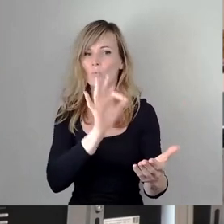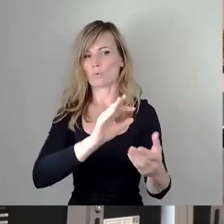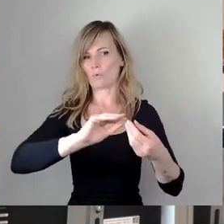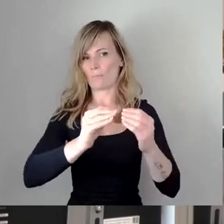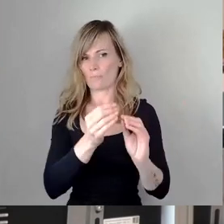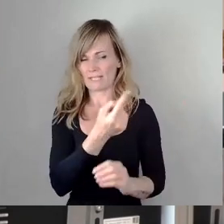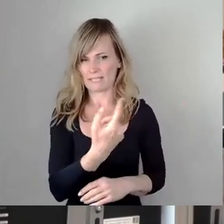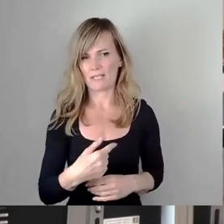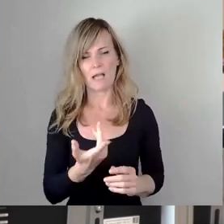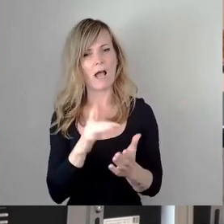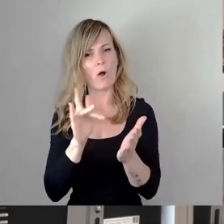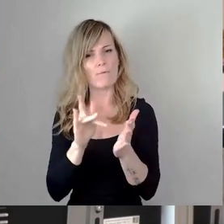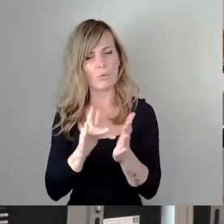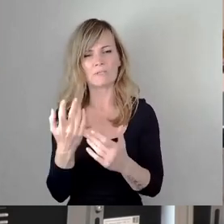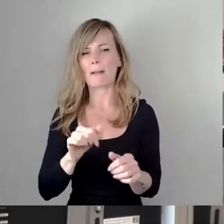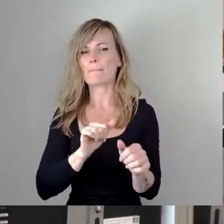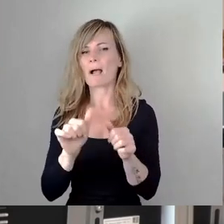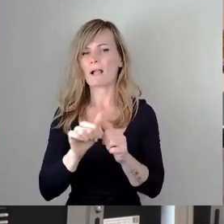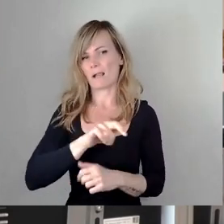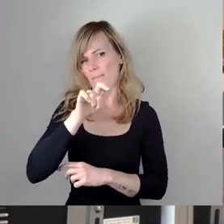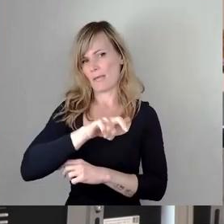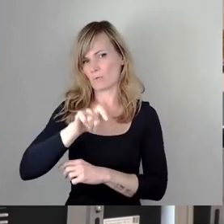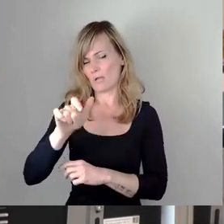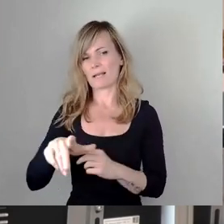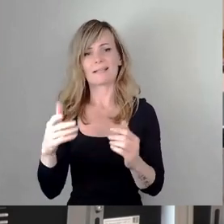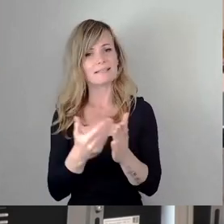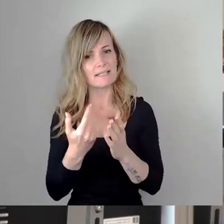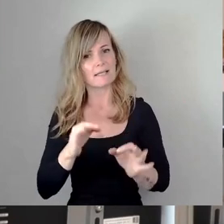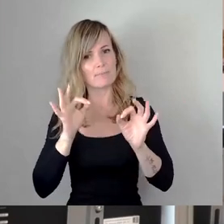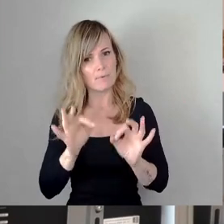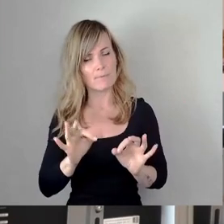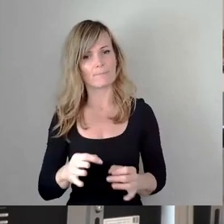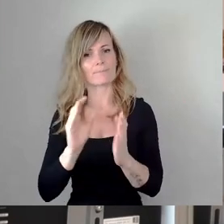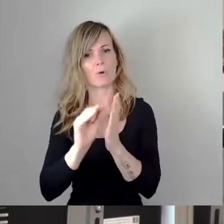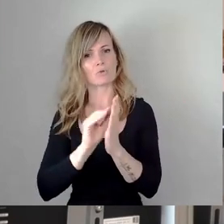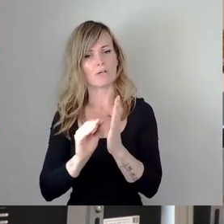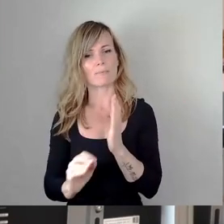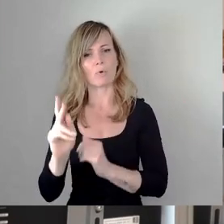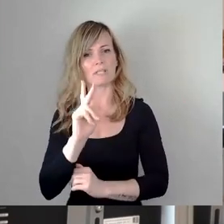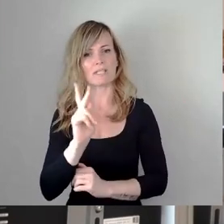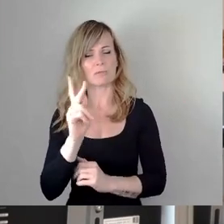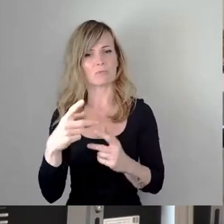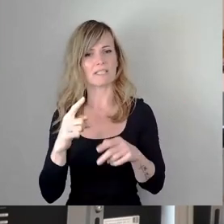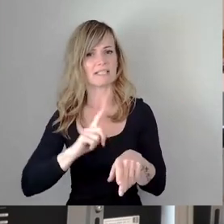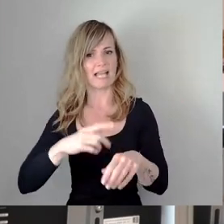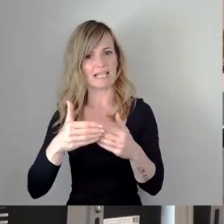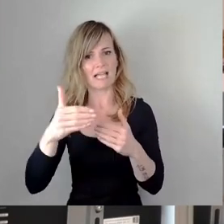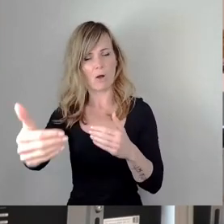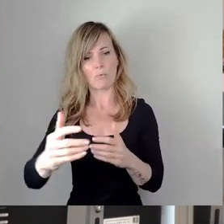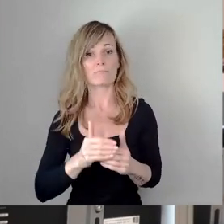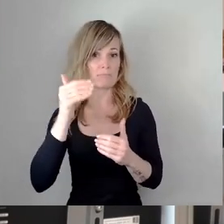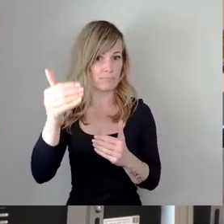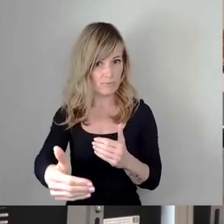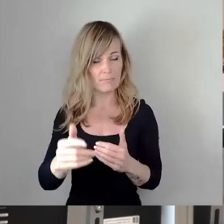des Mangels an Personenkapazitäten soll zur Gewährung einer ordnungsgemäßen Ausschreibung der Konzessionszeitraum auf 2027 nach hinten verschoben